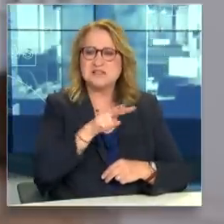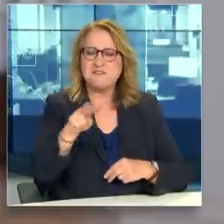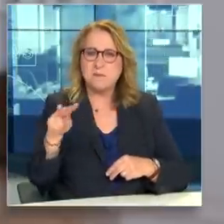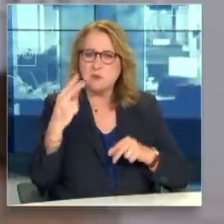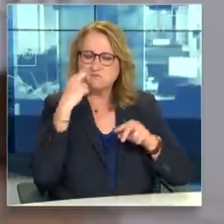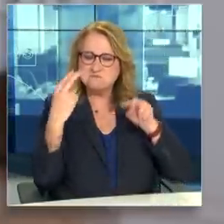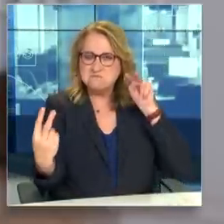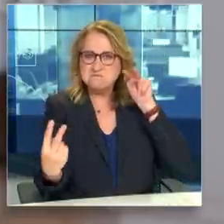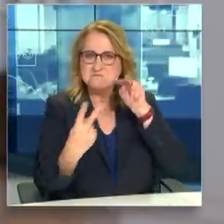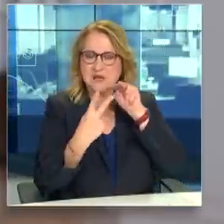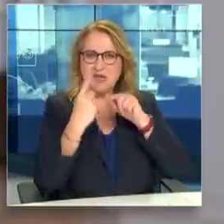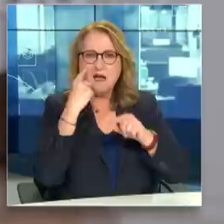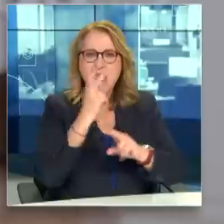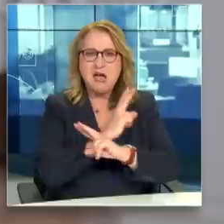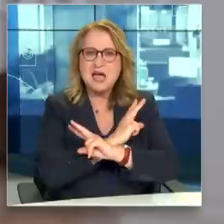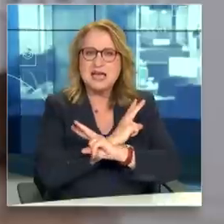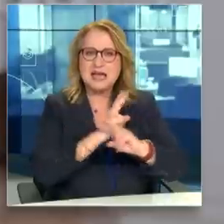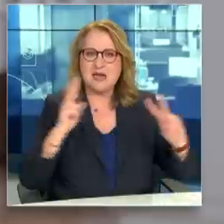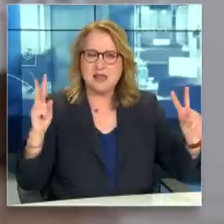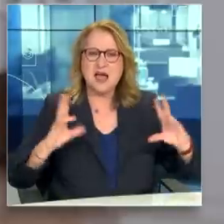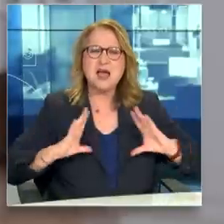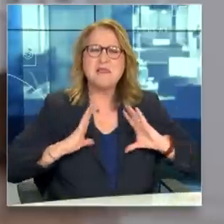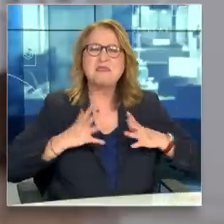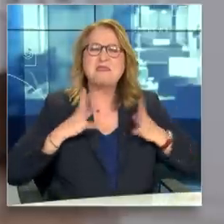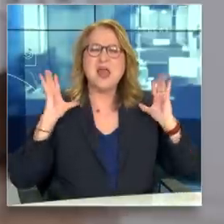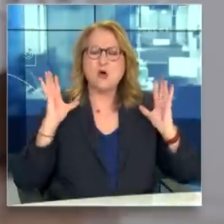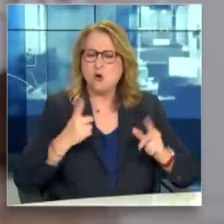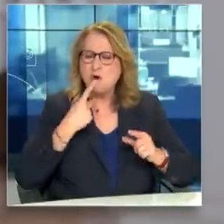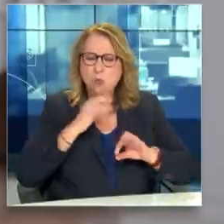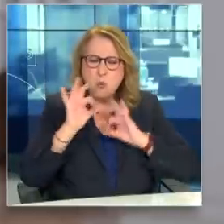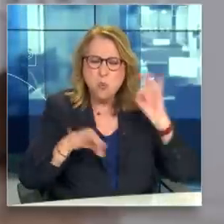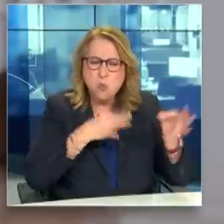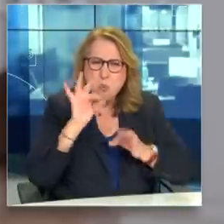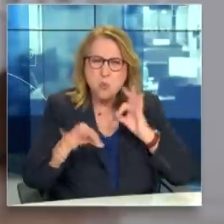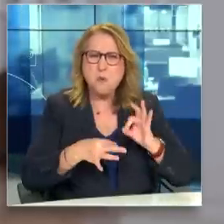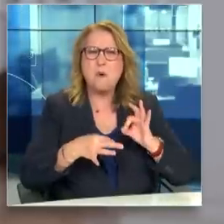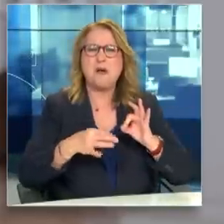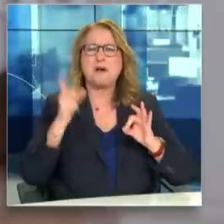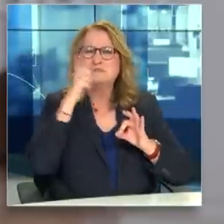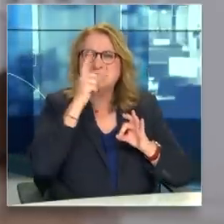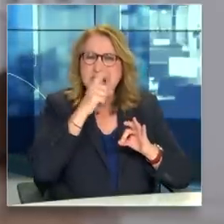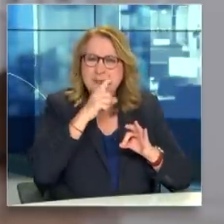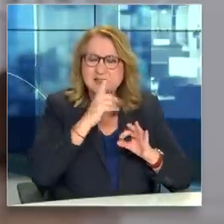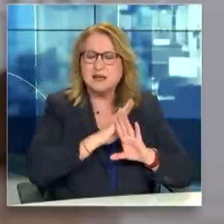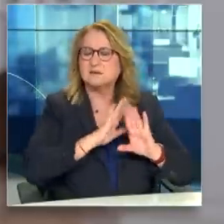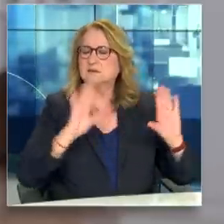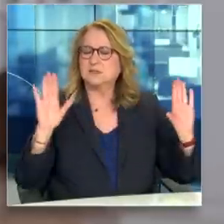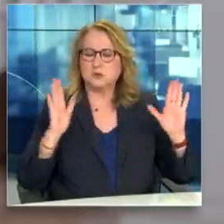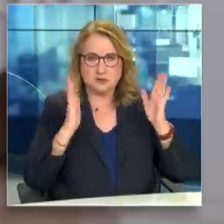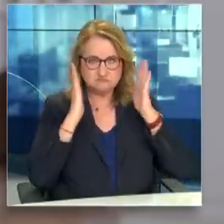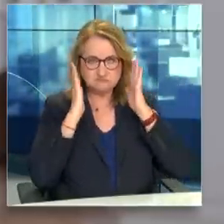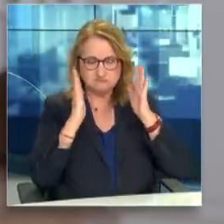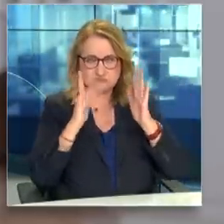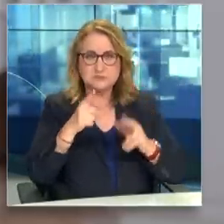τη λάσπη και τα άδεια συνθήματα που θα μας πολιορκίσουν ξανά. Και αναγνωρίζοντας πόσο κρίσιμη είναι η κάλπη της